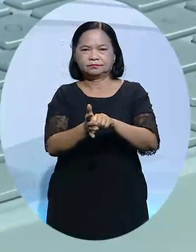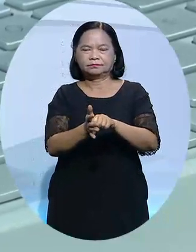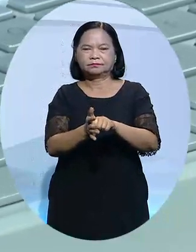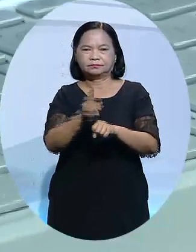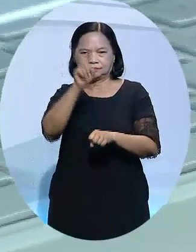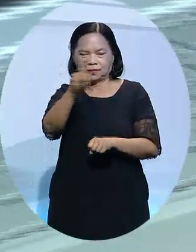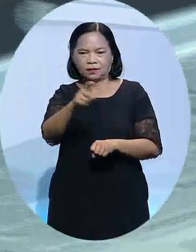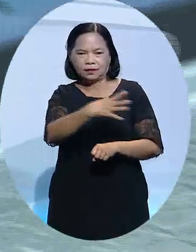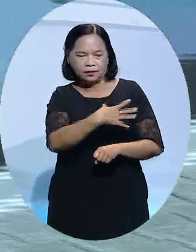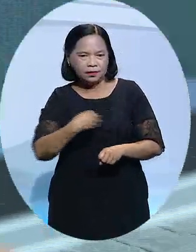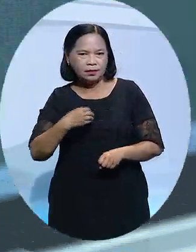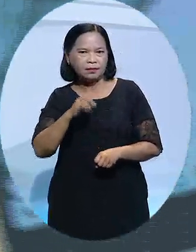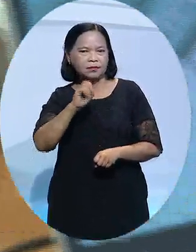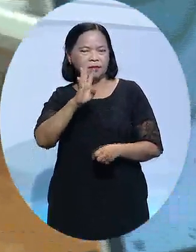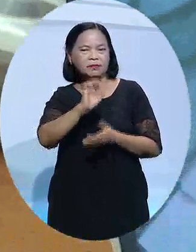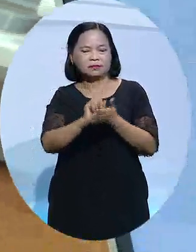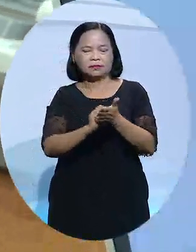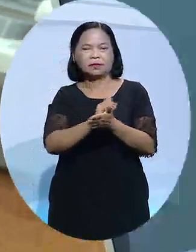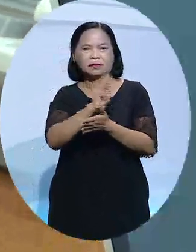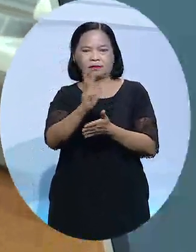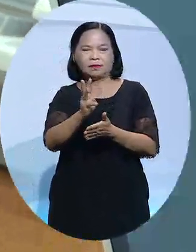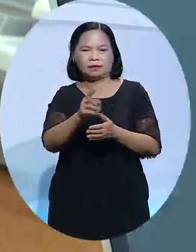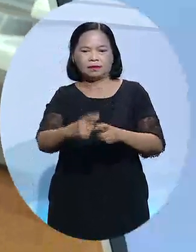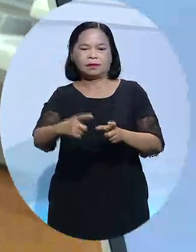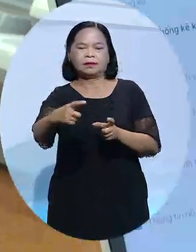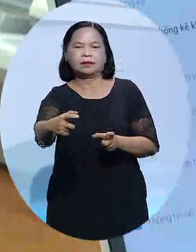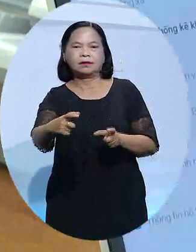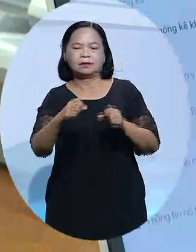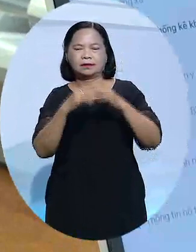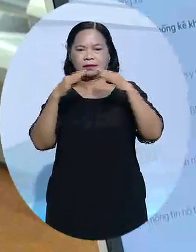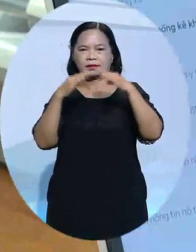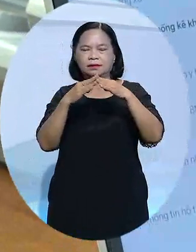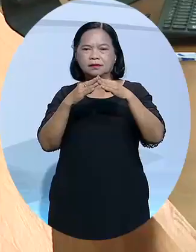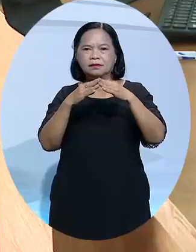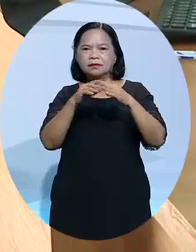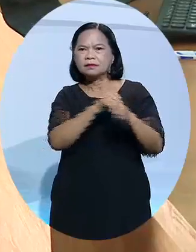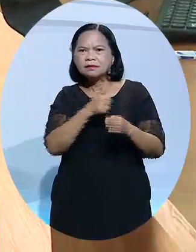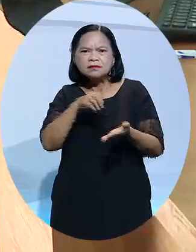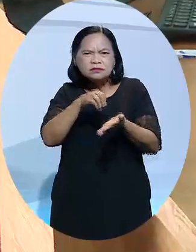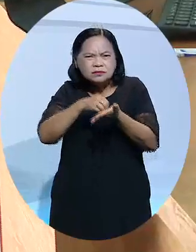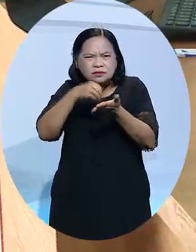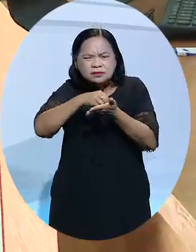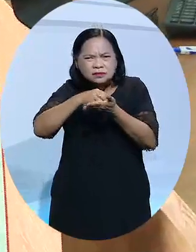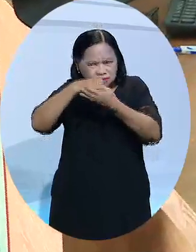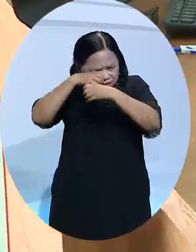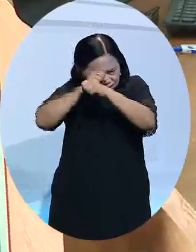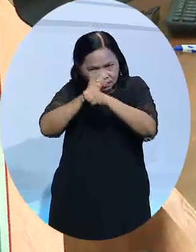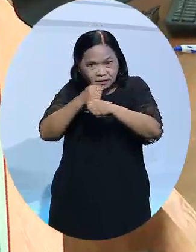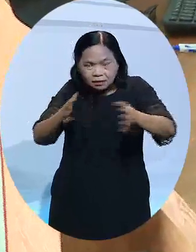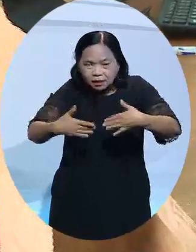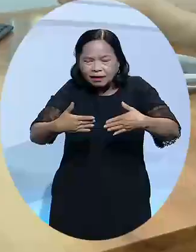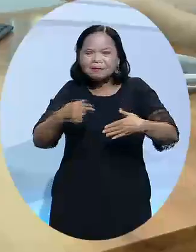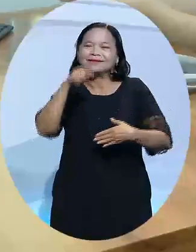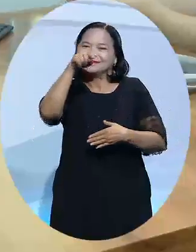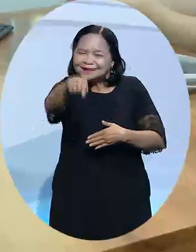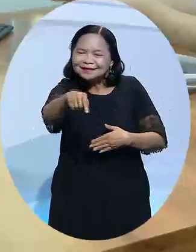những đối tượng nhiễm bệnh trước 14 tháng 3 cần nhận giấy hoàn thành cách ly tại nhà và những người chưa chắc chắn với kết quả test nhanh mới đến trạm y tế để được hướng dẫn.